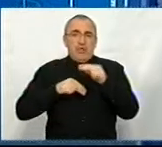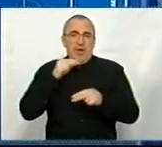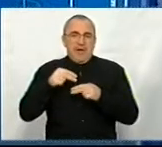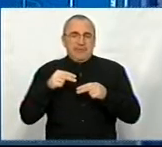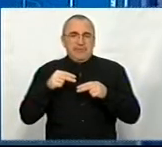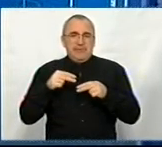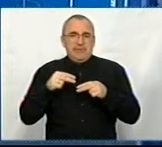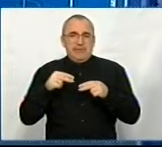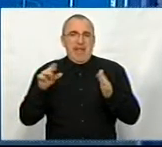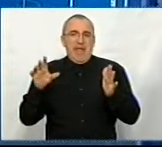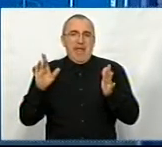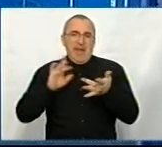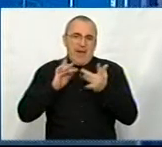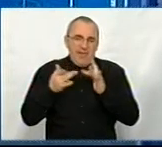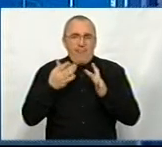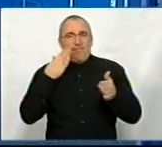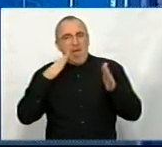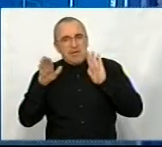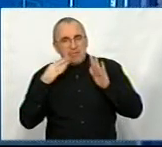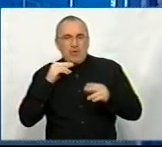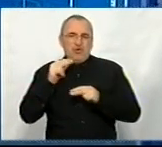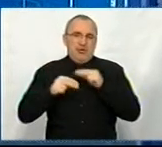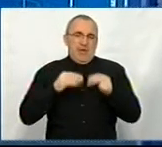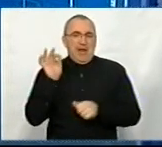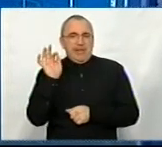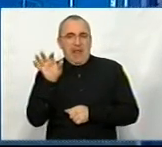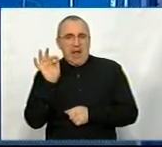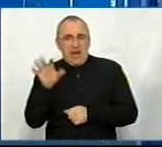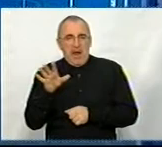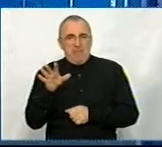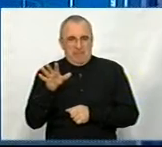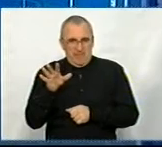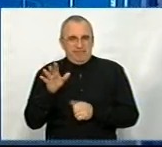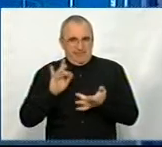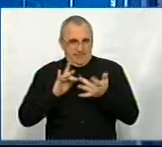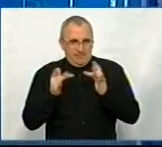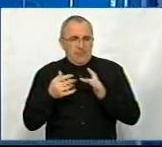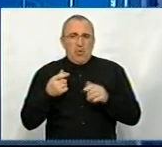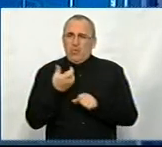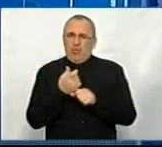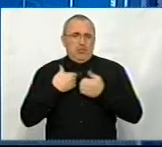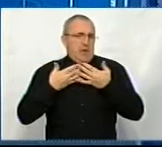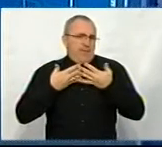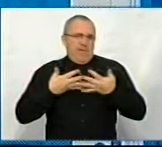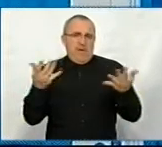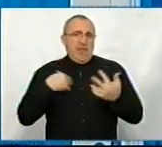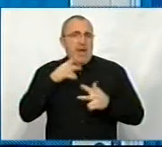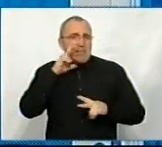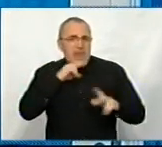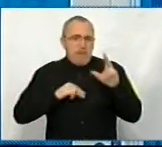електронні, через Фейсбук чи через Телеграм-канал. Я дуже відкритий, і я намагаюся